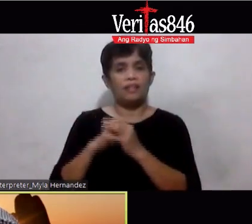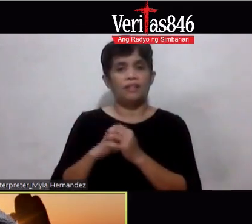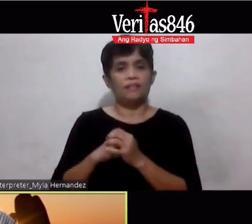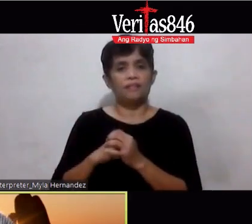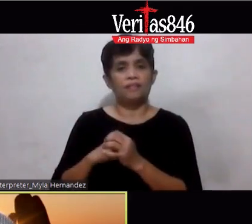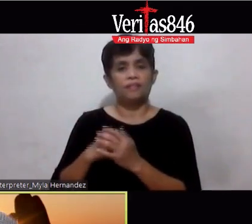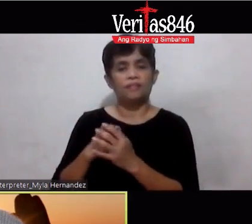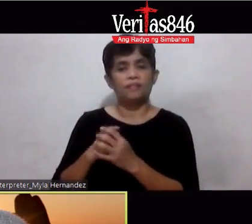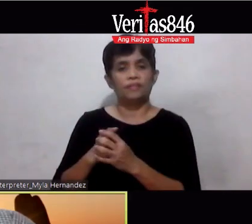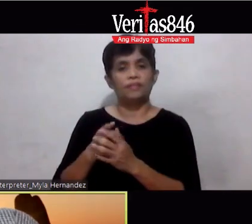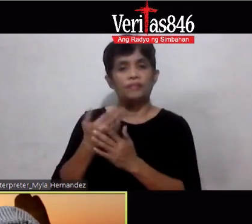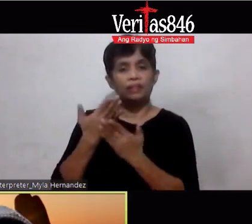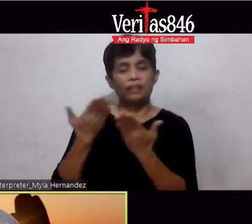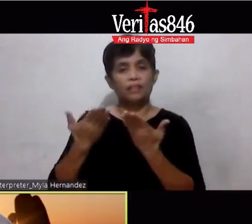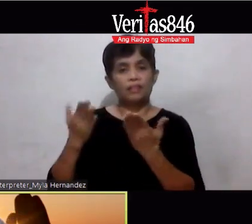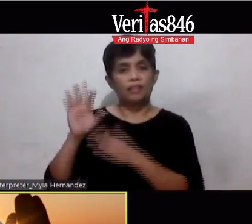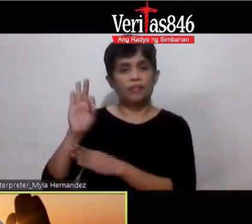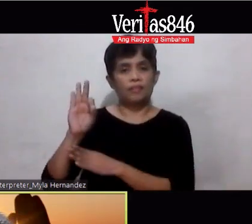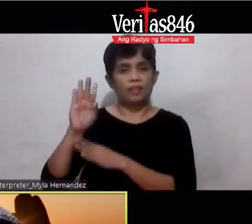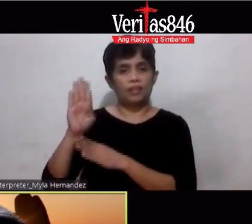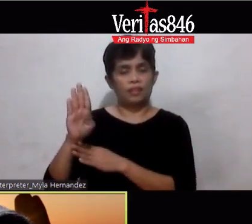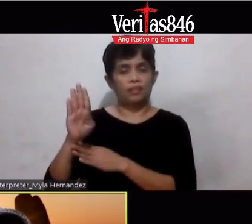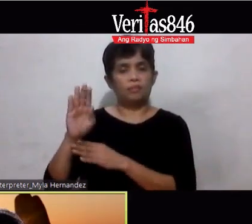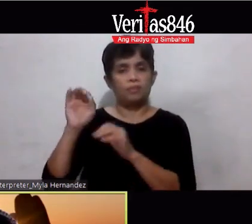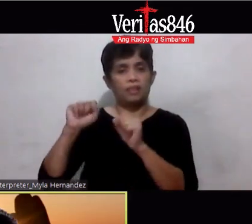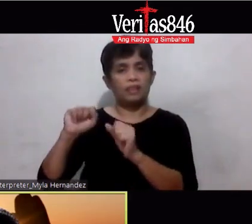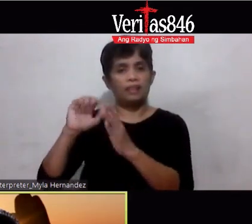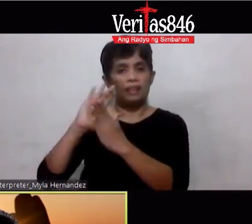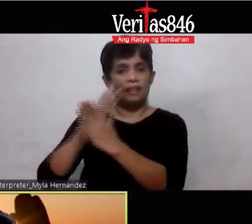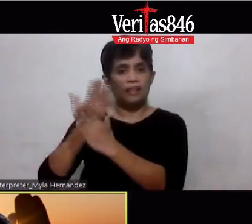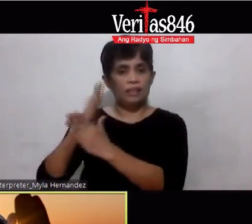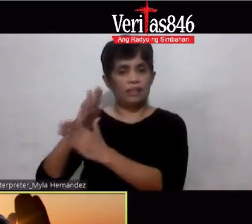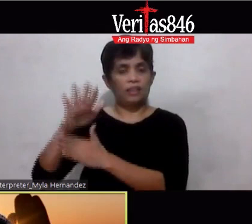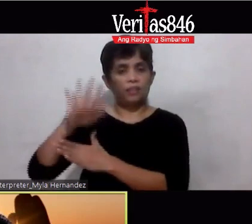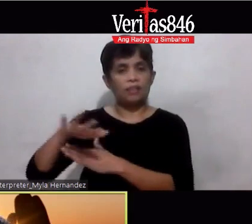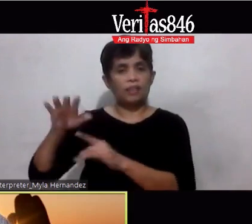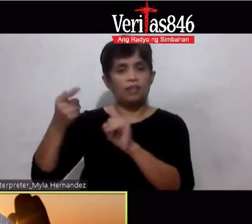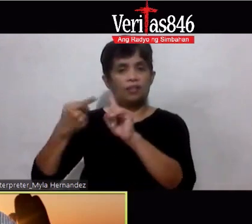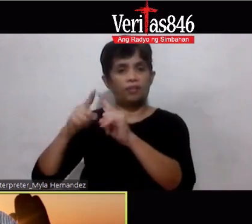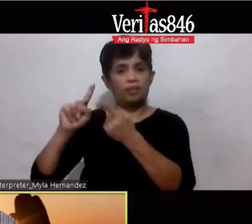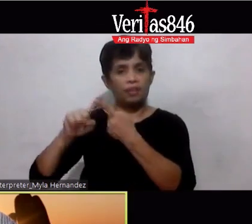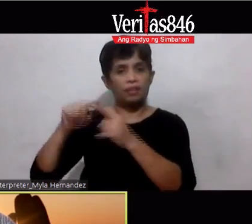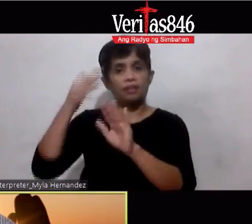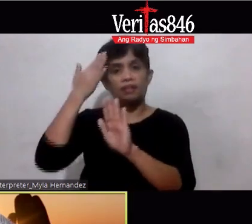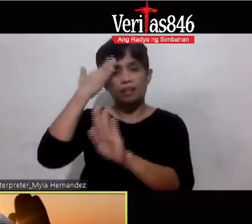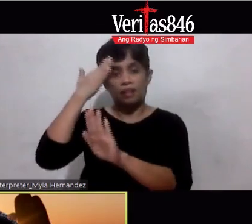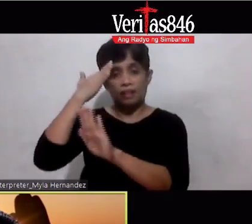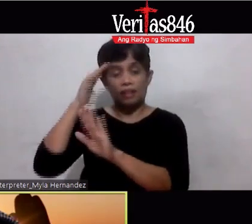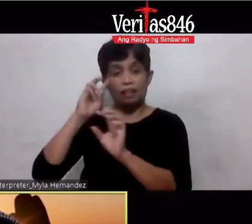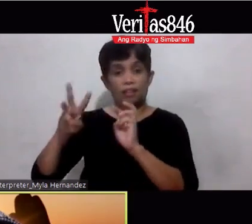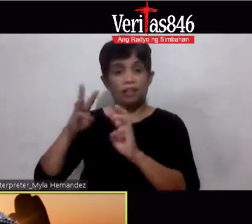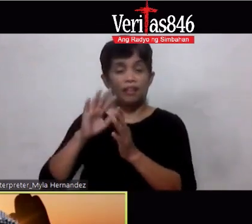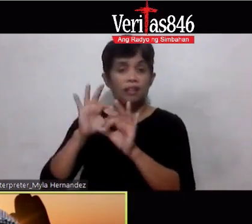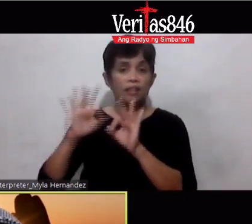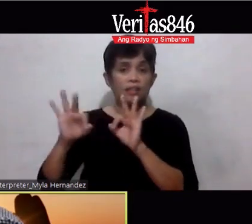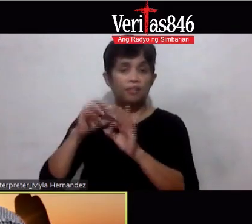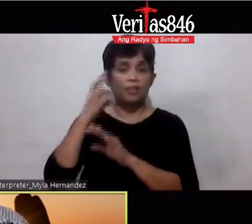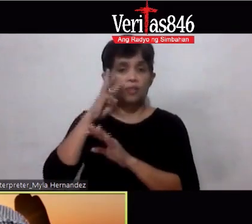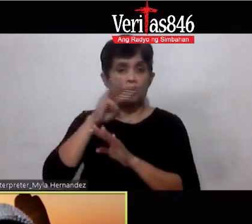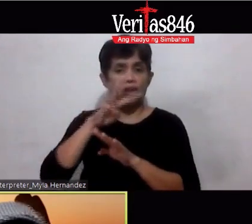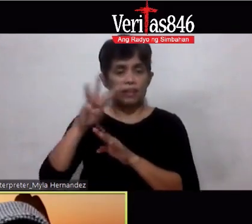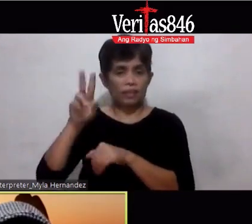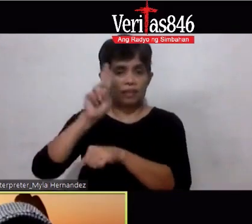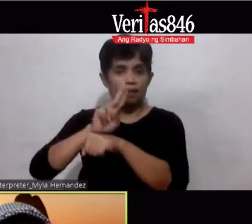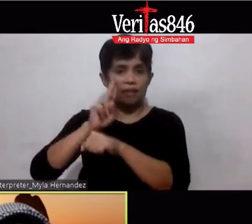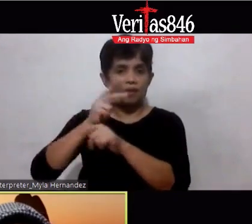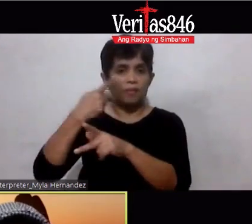.ph Pero ito po Sa Facebook Pwede nyo i-share Para yung inyong Mga kaibigan Malalaman nila Yung pinanunood nyo At yung mga ginagamit Yung produkto